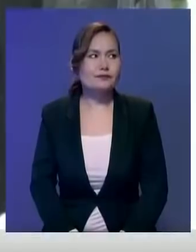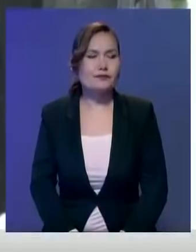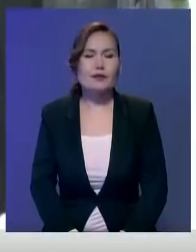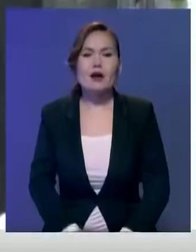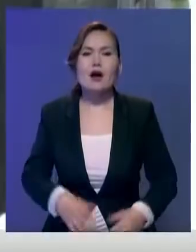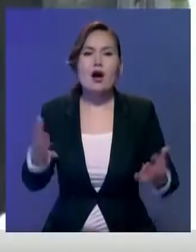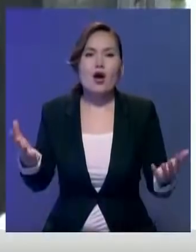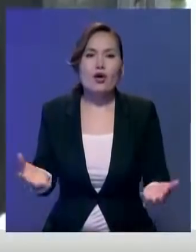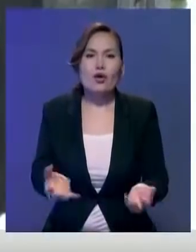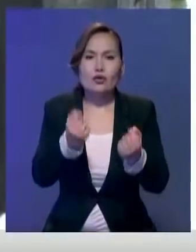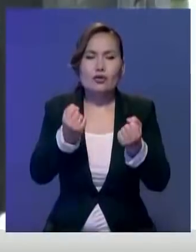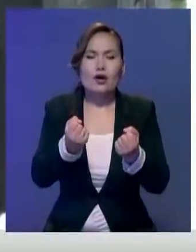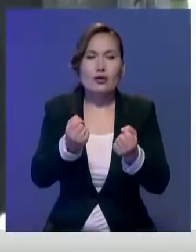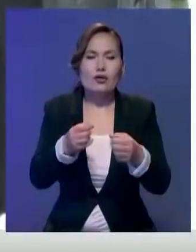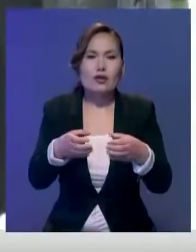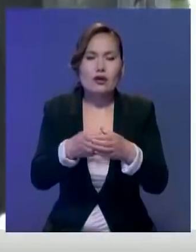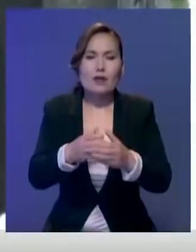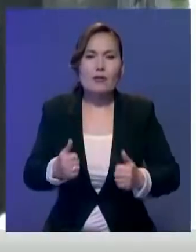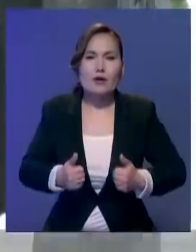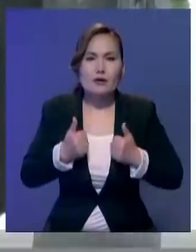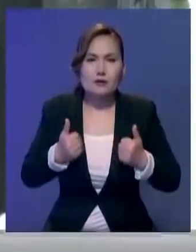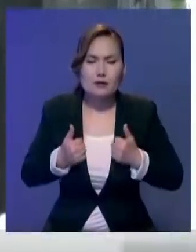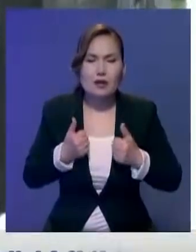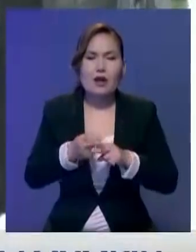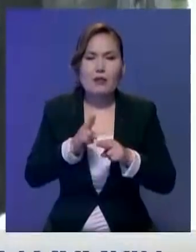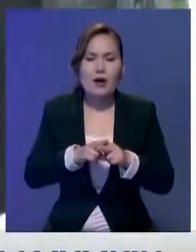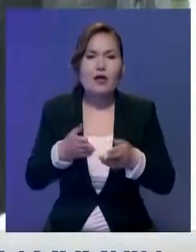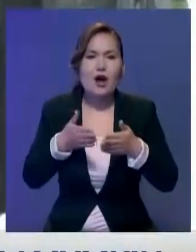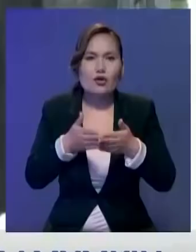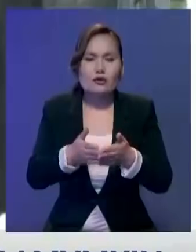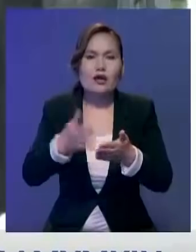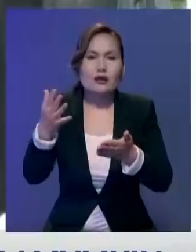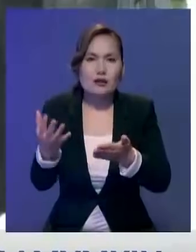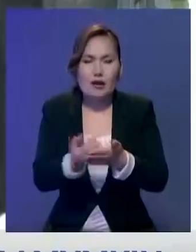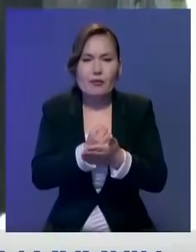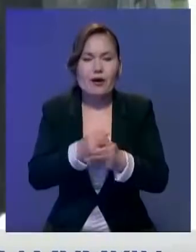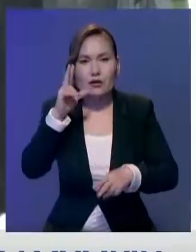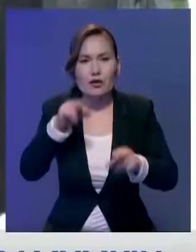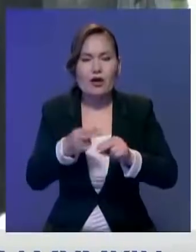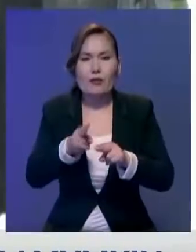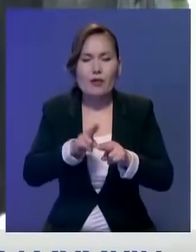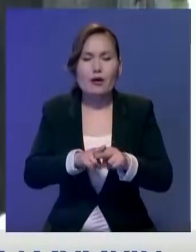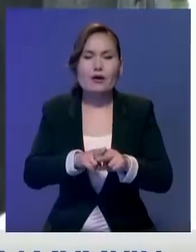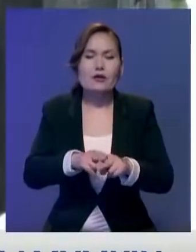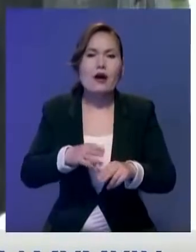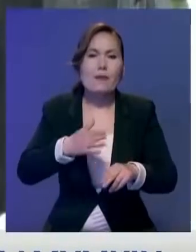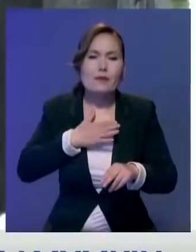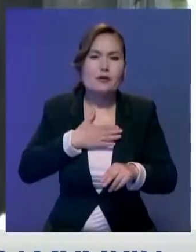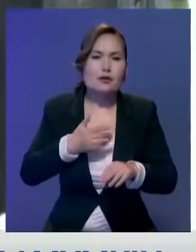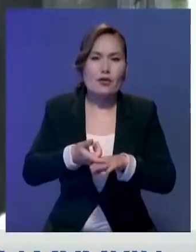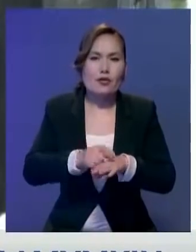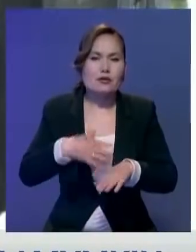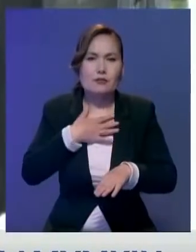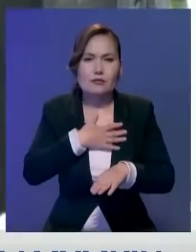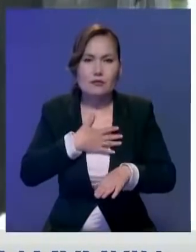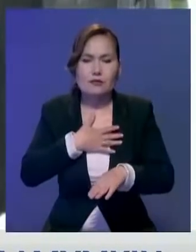Құтқарушылар барлық екипаж мүшесі наман естен табатты өміттенен. Себеб олардың арасында осы жерде туған, осы өңірді жақсы білетін ек